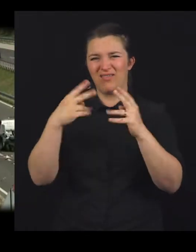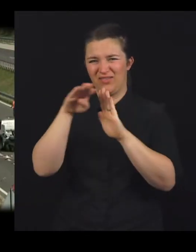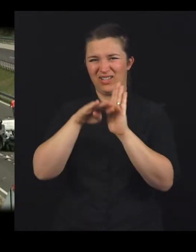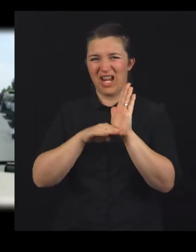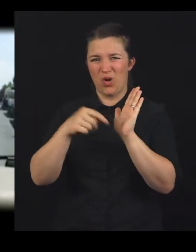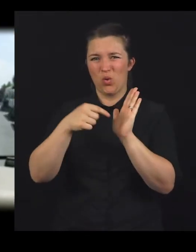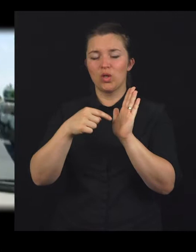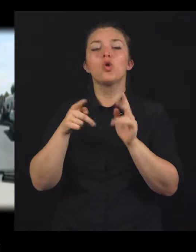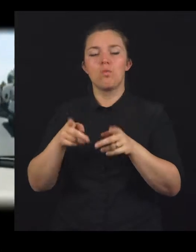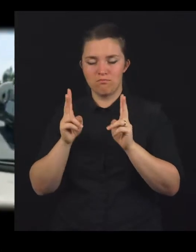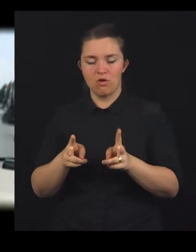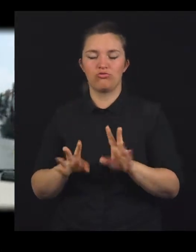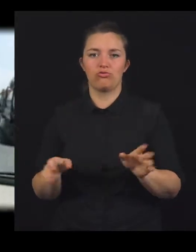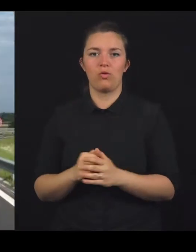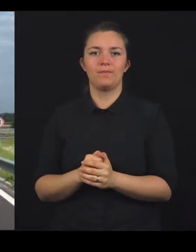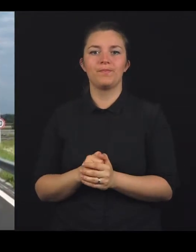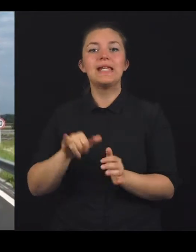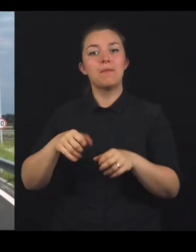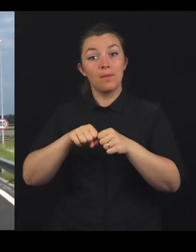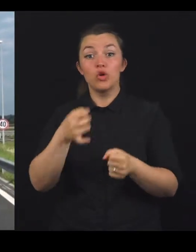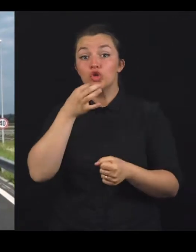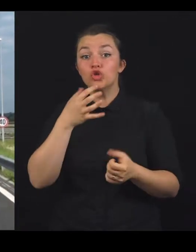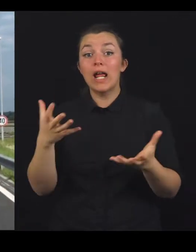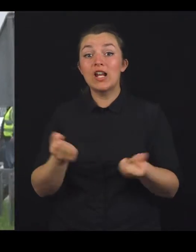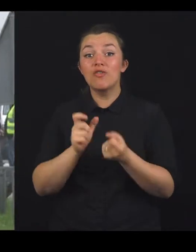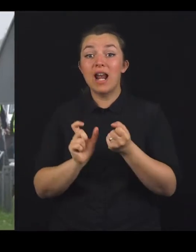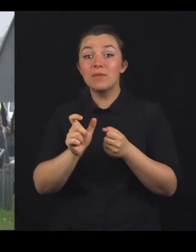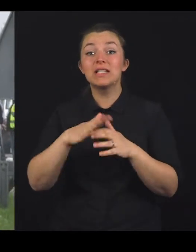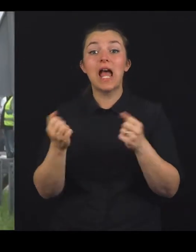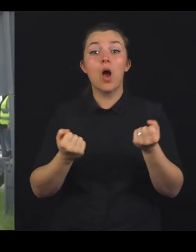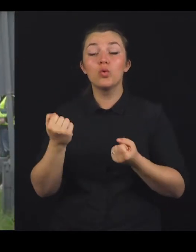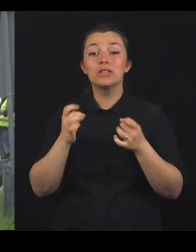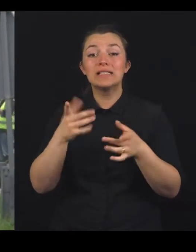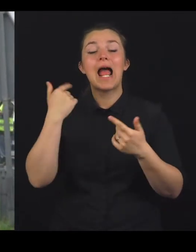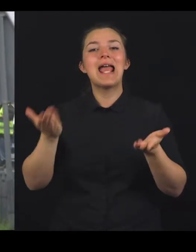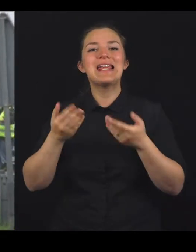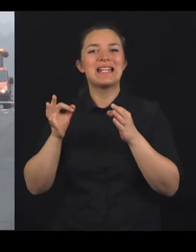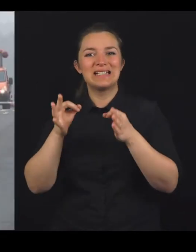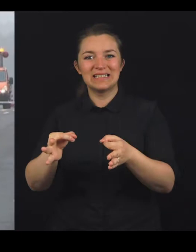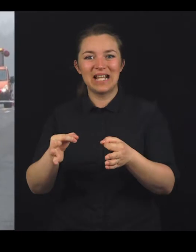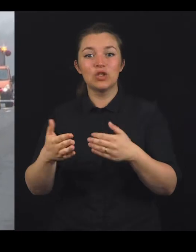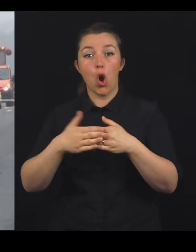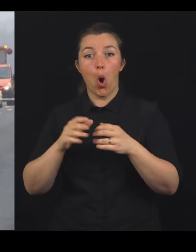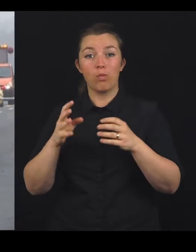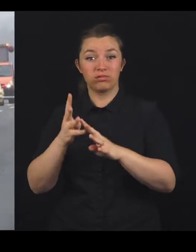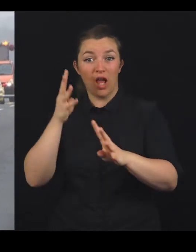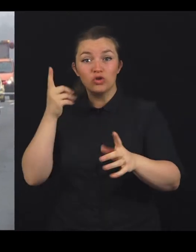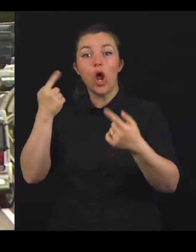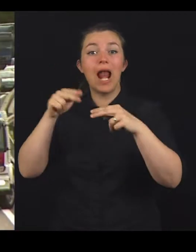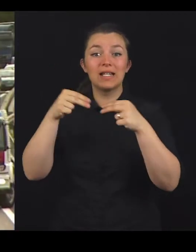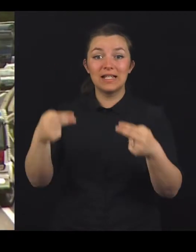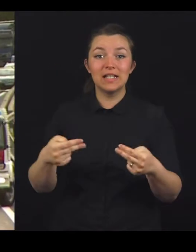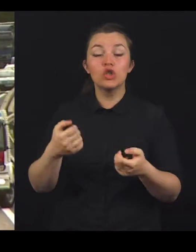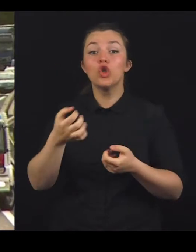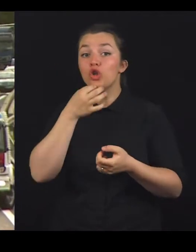sedaj veljavno zakonodajo je to možno. Je pa prekršek, če reševalnega pasu na avtocesti ali hitri cesti, ob zastoju